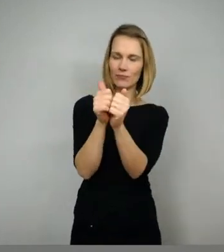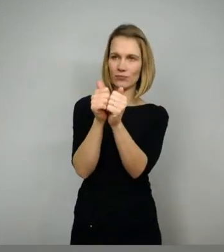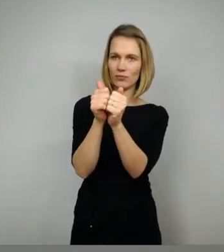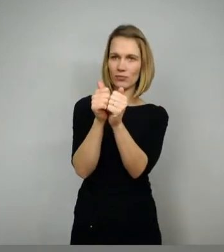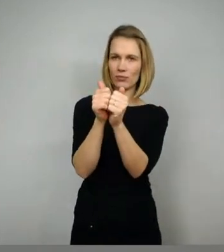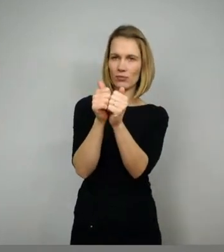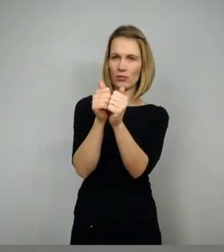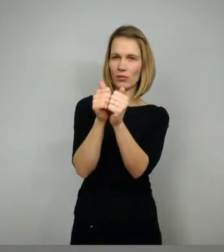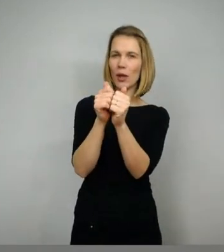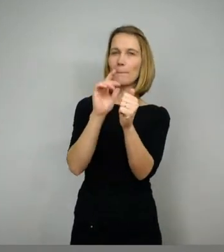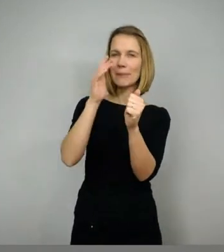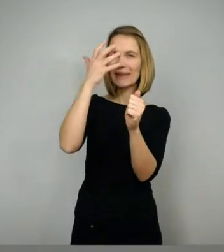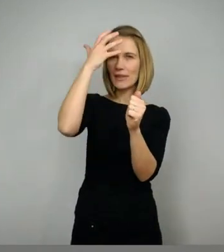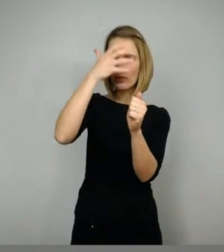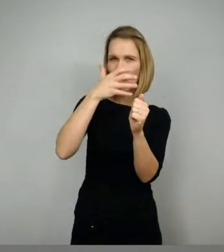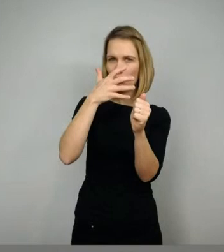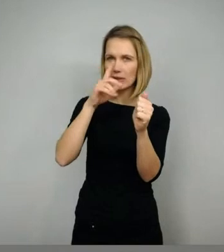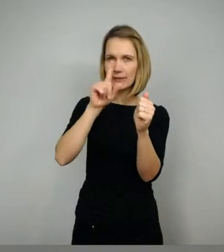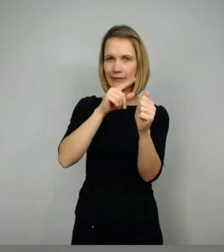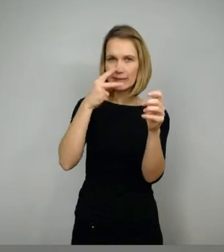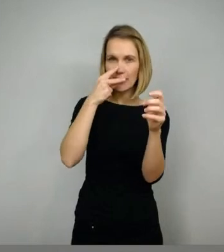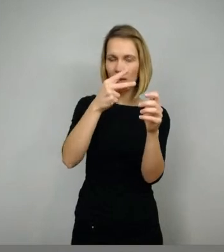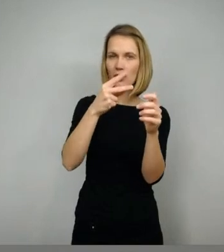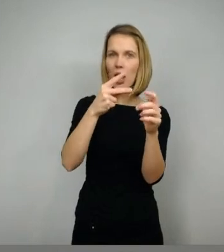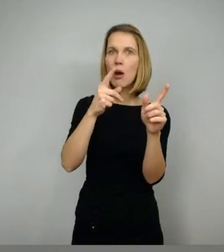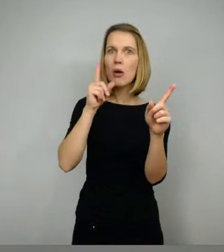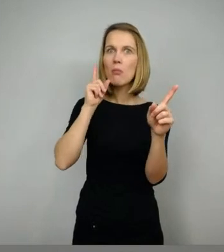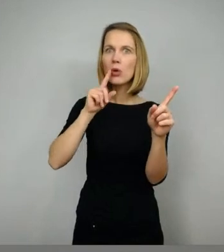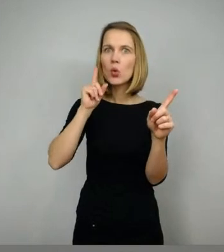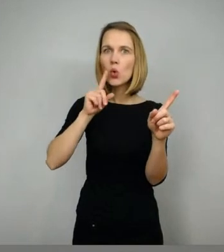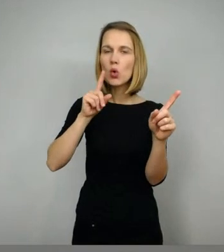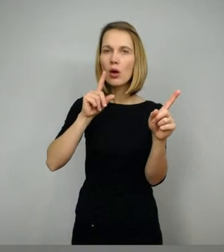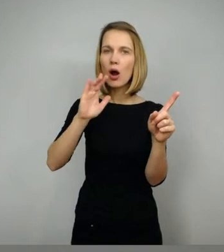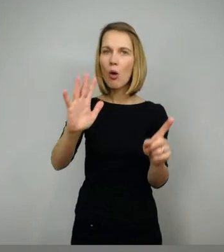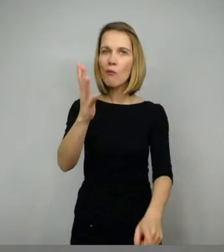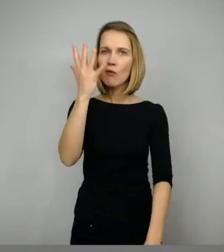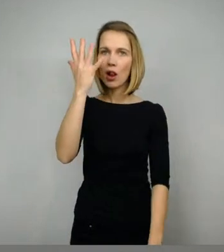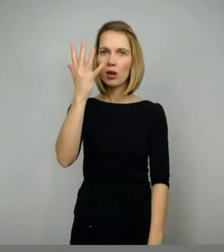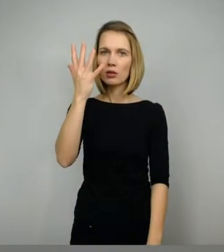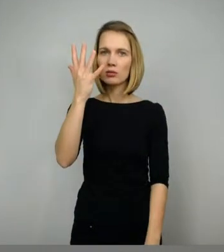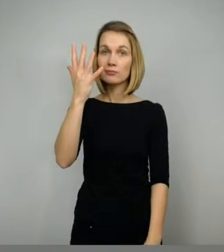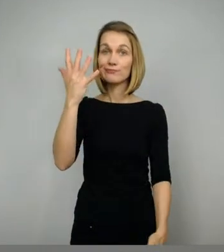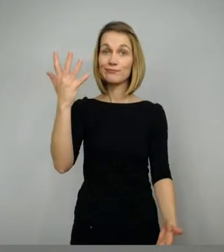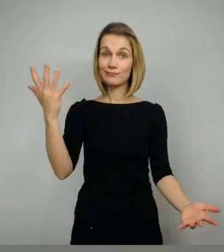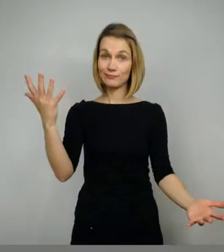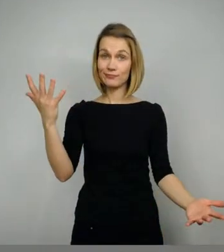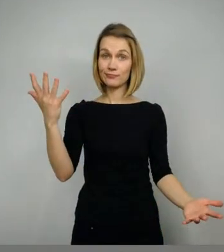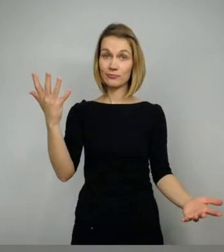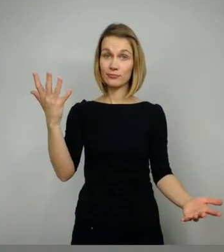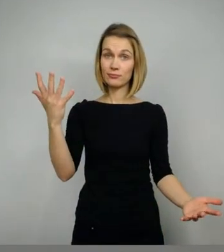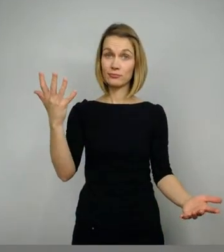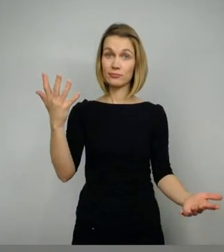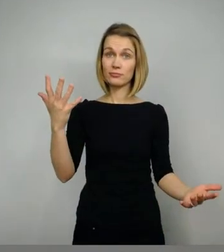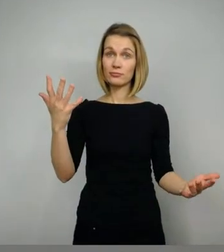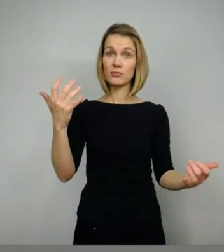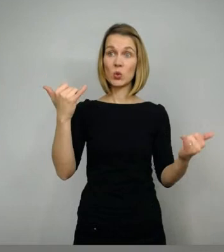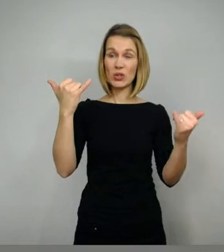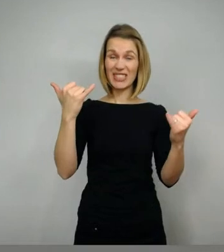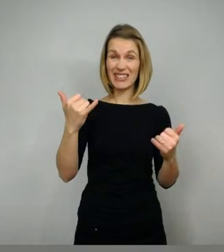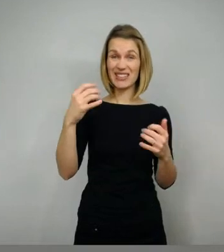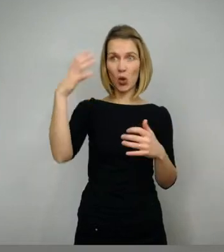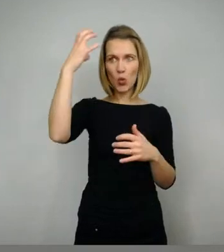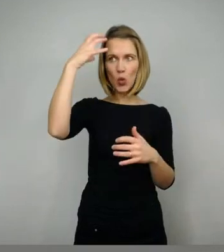dieser Betrug wird ihm letztlich zum Verhängnis, denn die Sache kommt raus. Um die Ehre seiner betrogenen Königin wiederherzustellen,